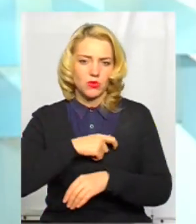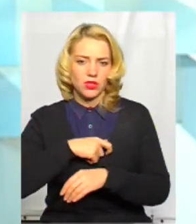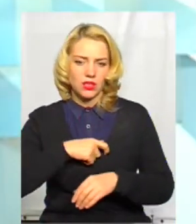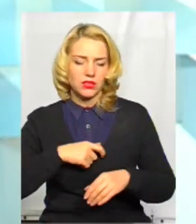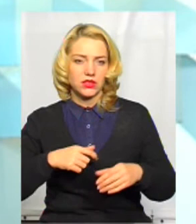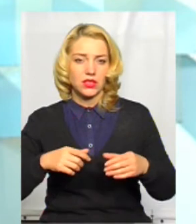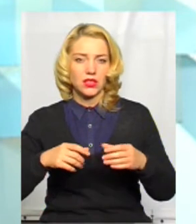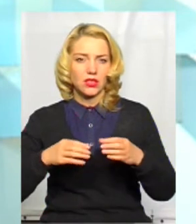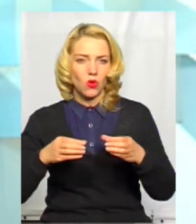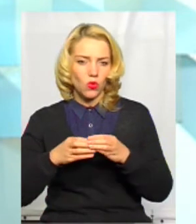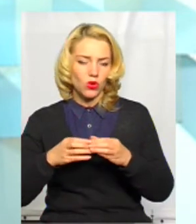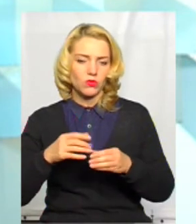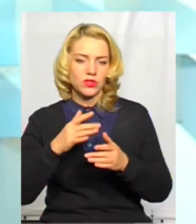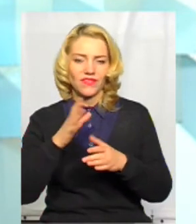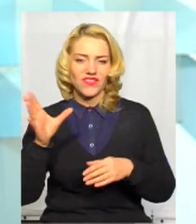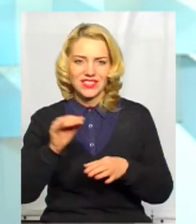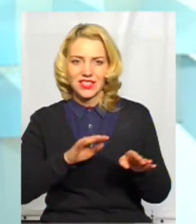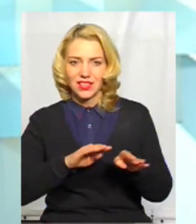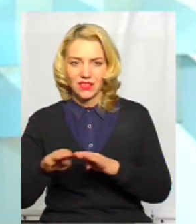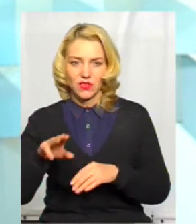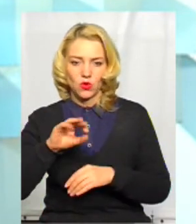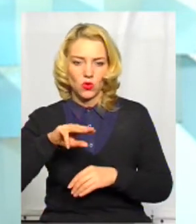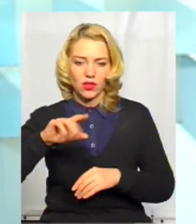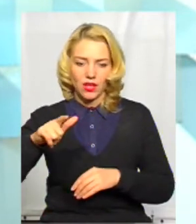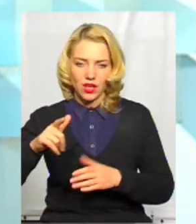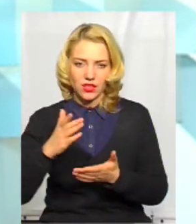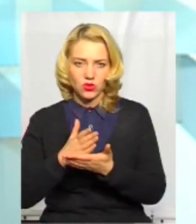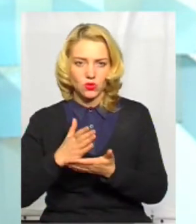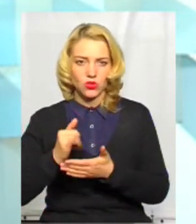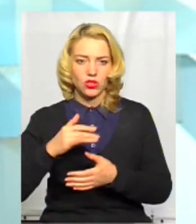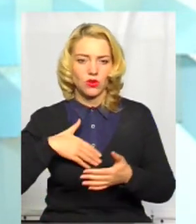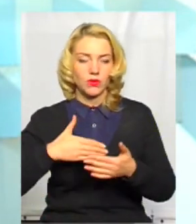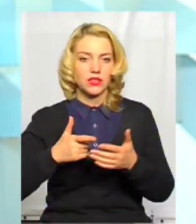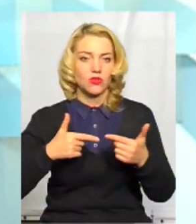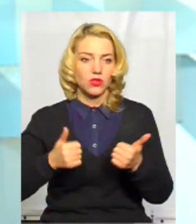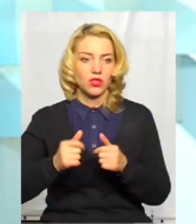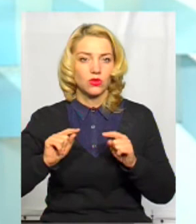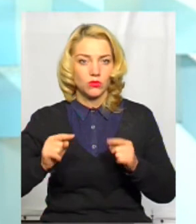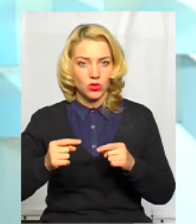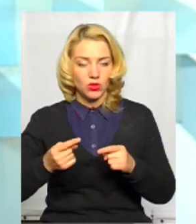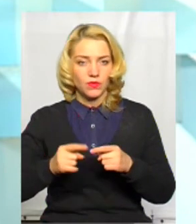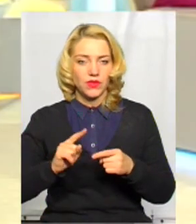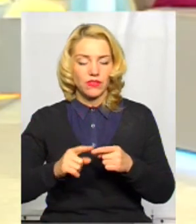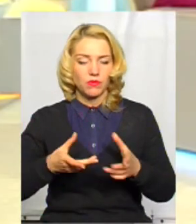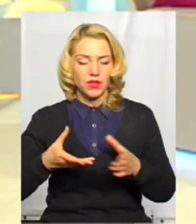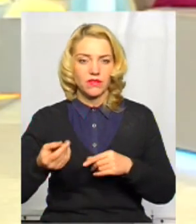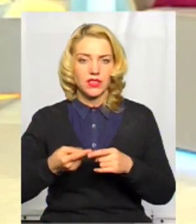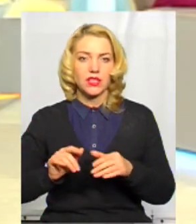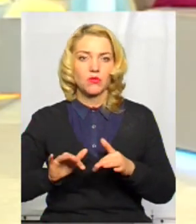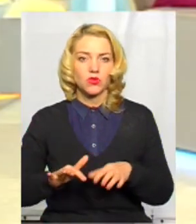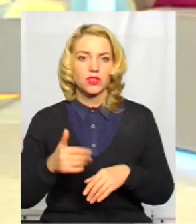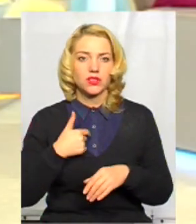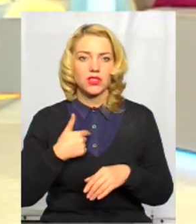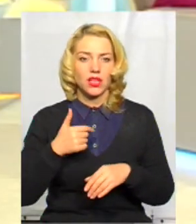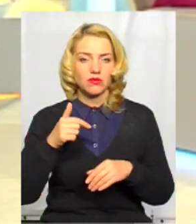представників ОТГ вже існуючих, і так далі, громадських організацій тому. Звичайно, вплинути на цей процес особливо